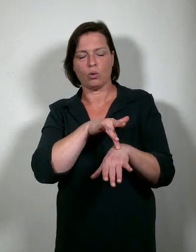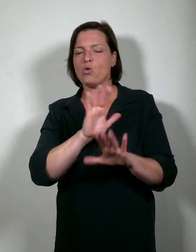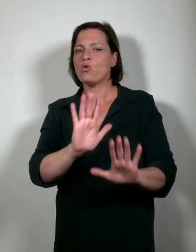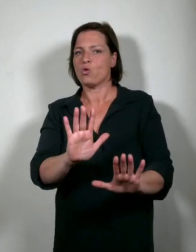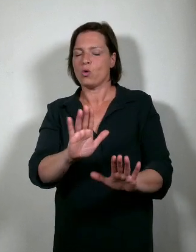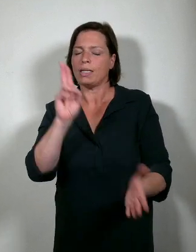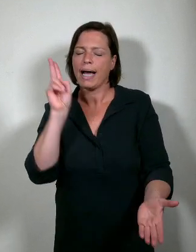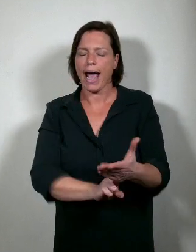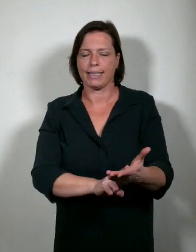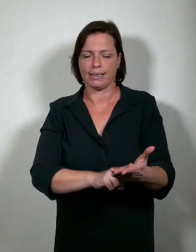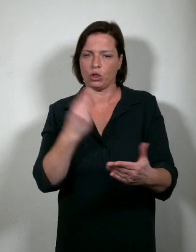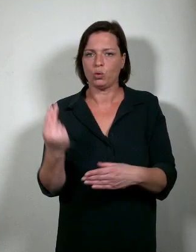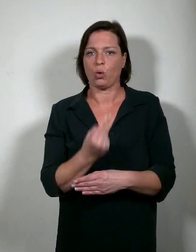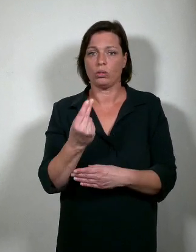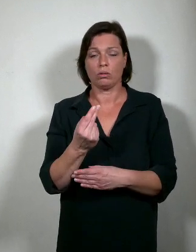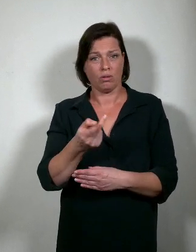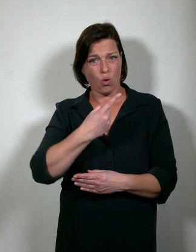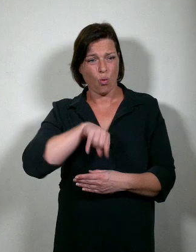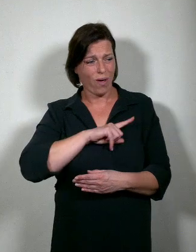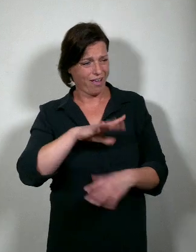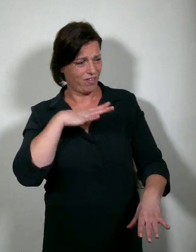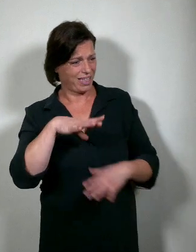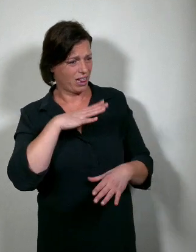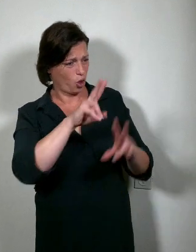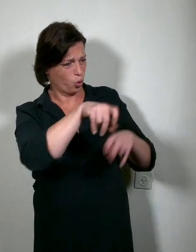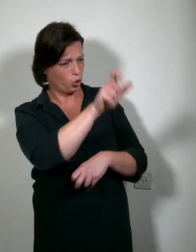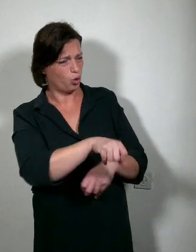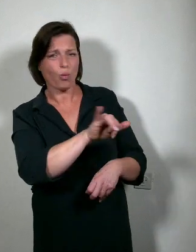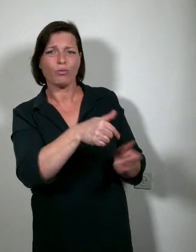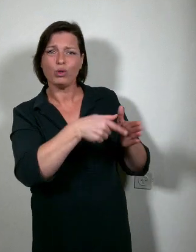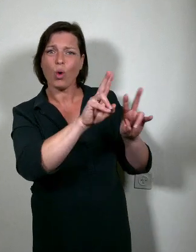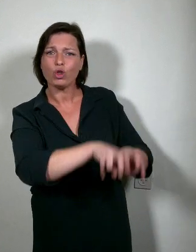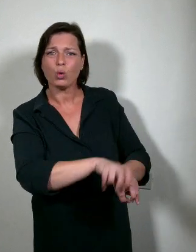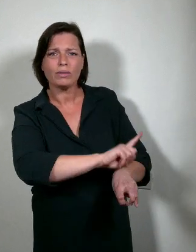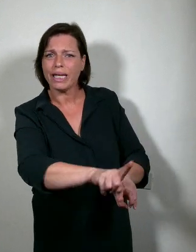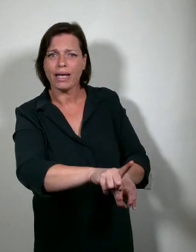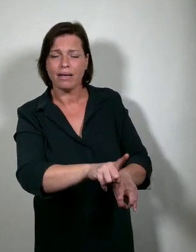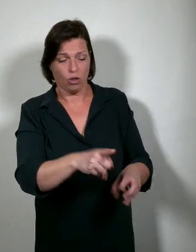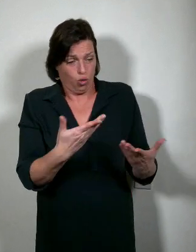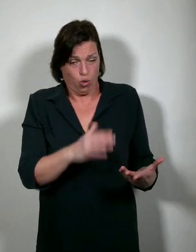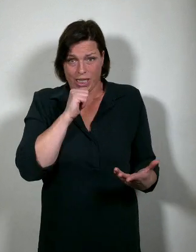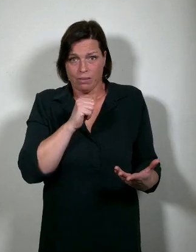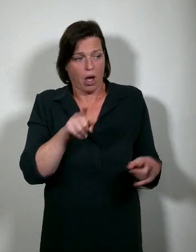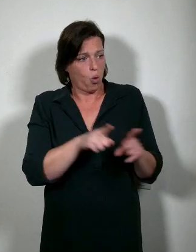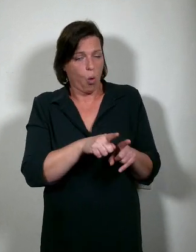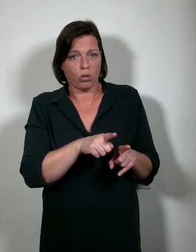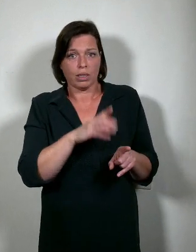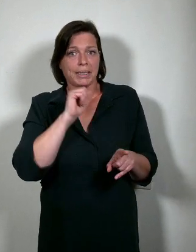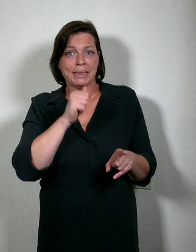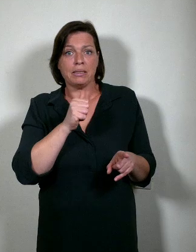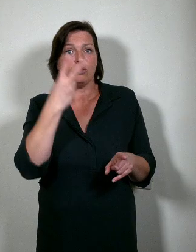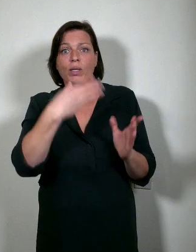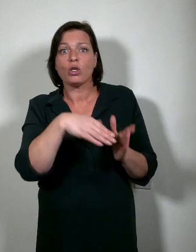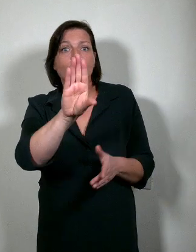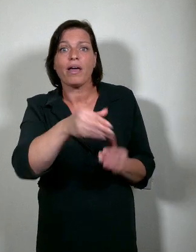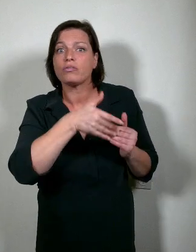We gaan onderzoekers dus niet vertellen wat ze moeten onderzoeken. Niet nu en niet op weg naar 2050.